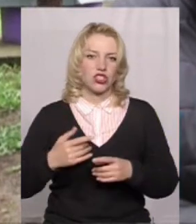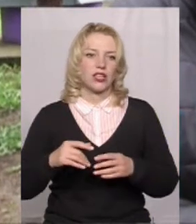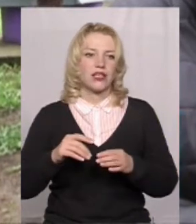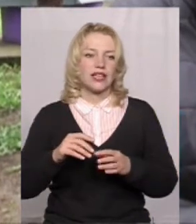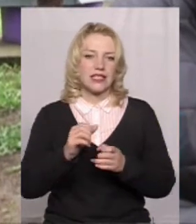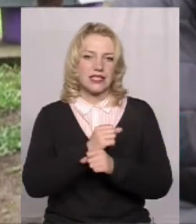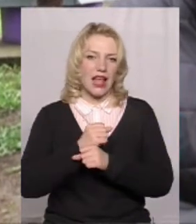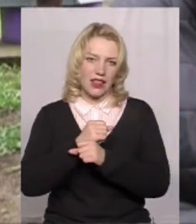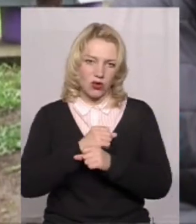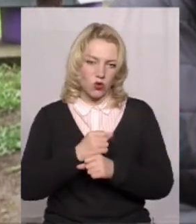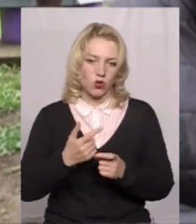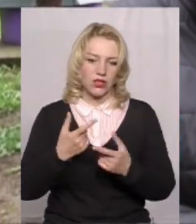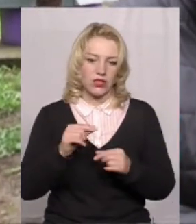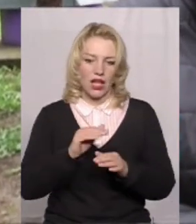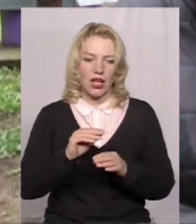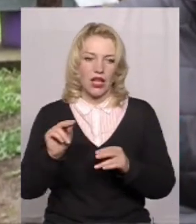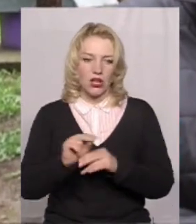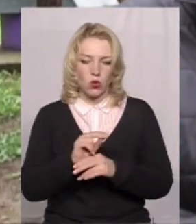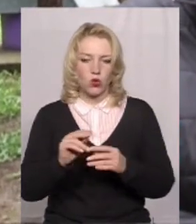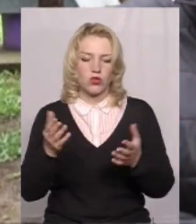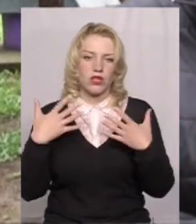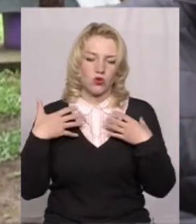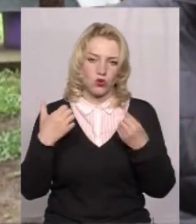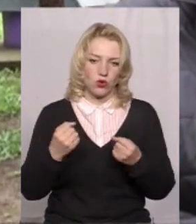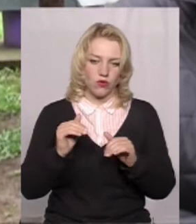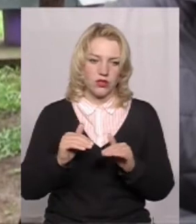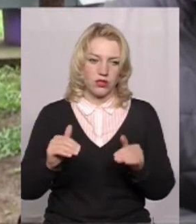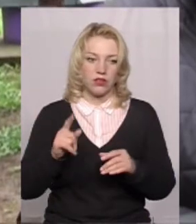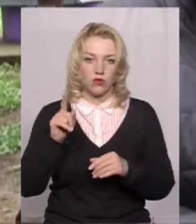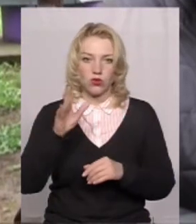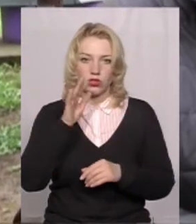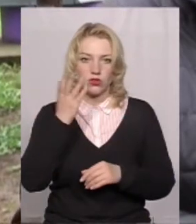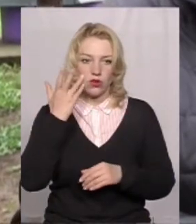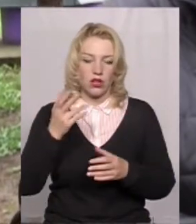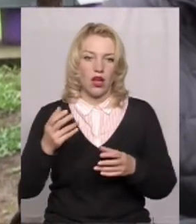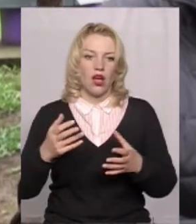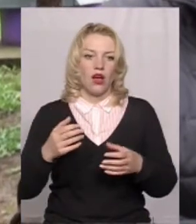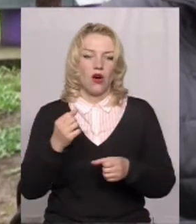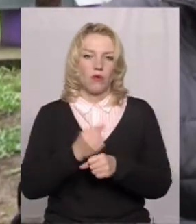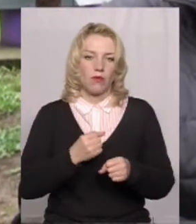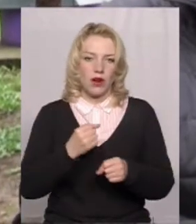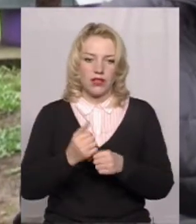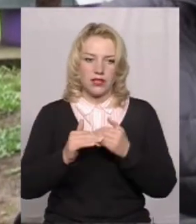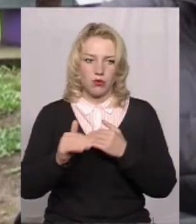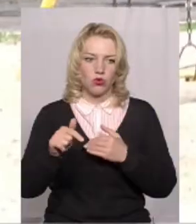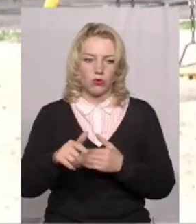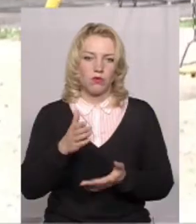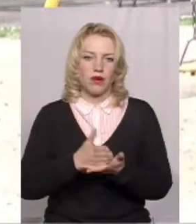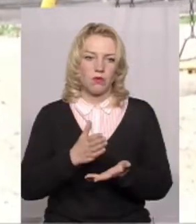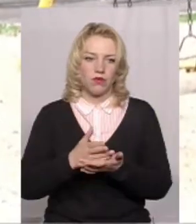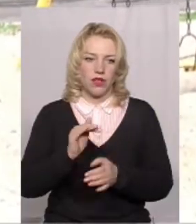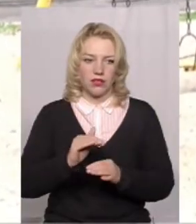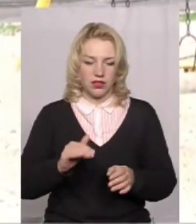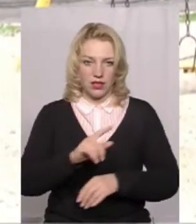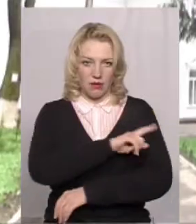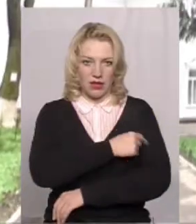діти з Хмельницької області протягом усього року. У той час, коли оброблялися поля, тут також перебували на оздоровлені діти. Медична